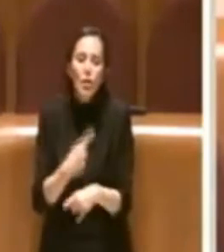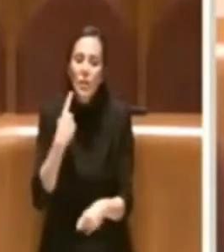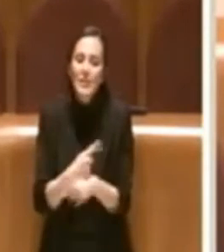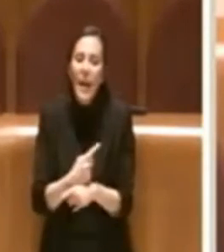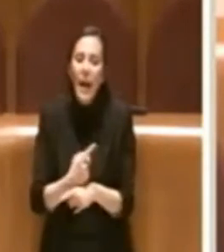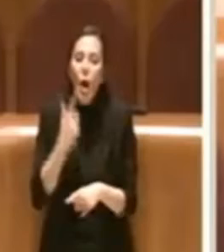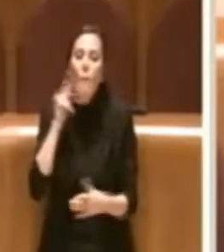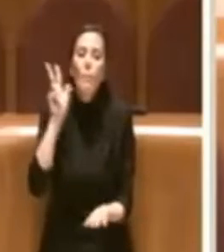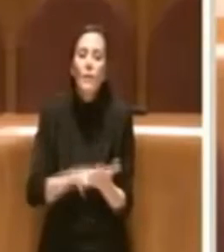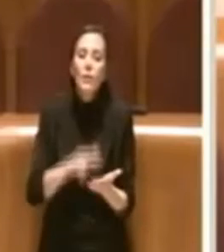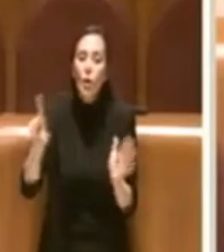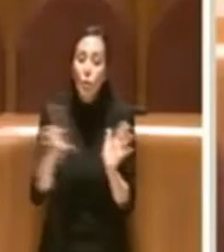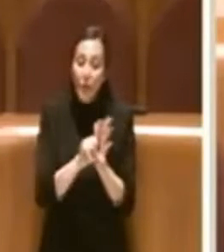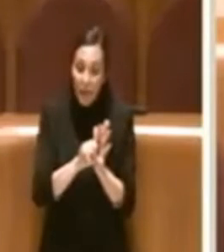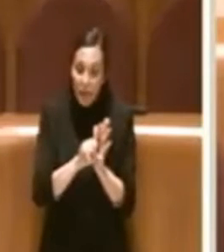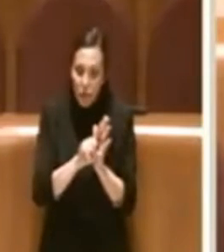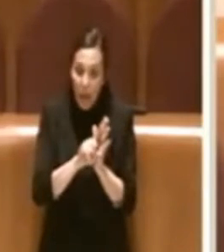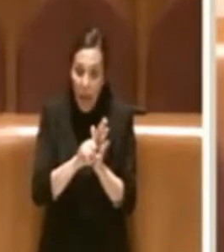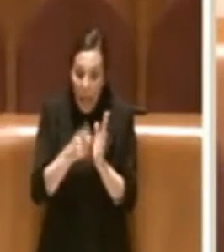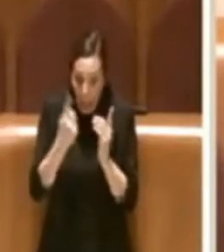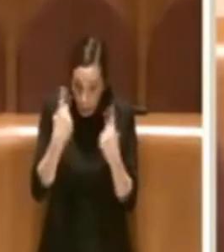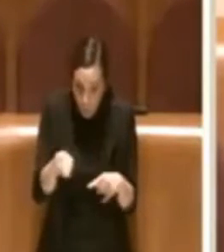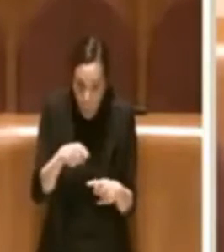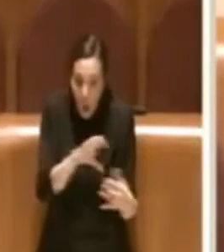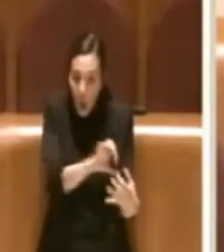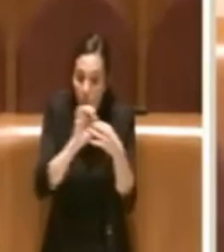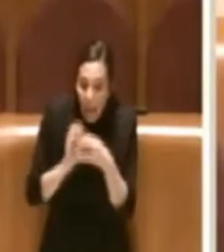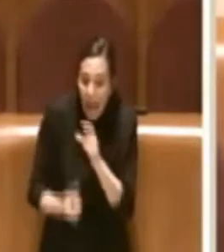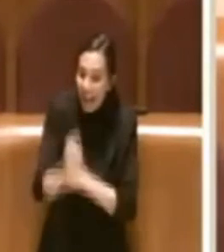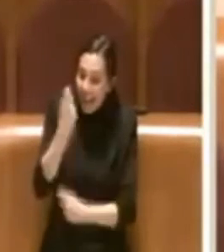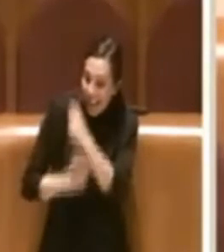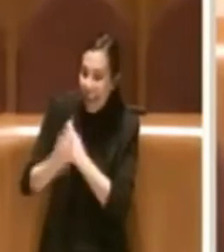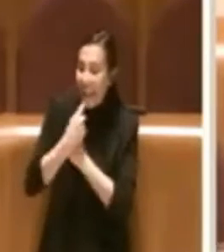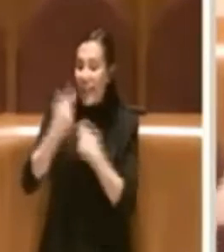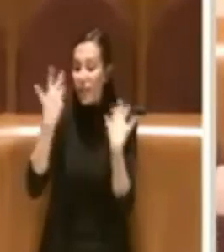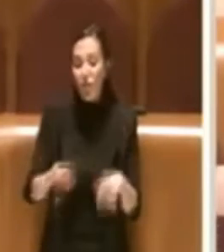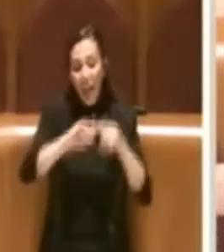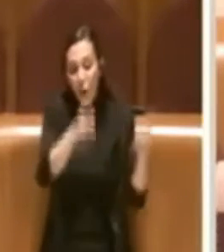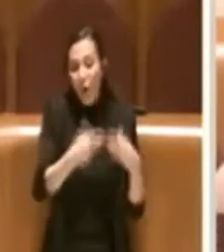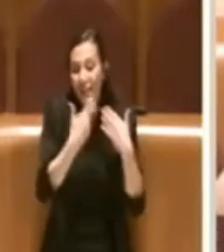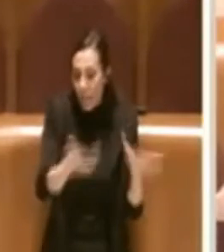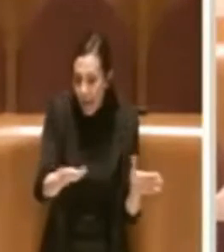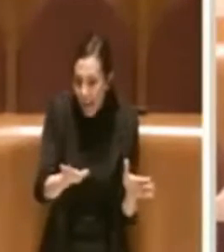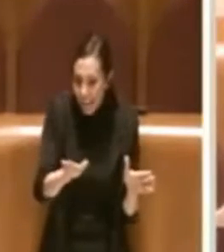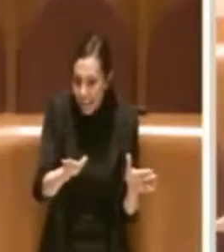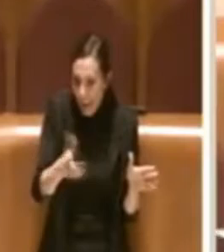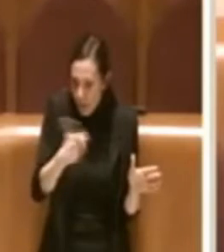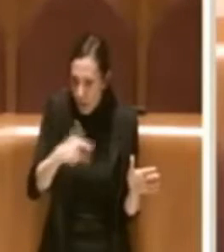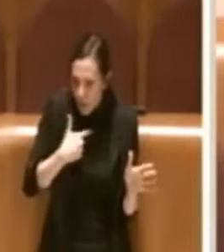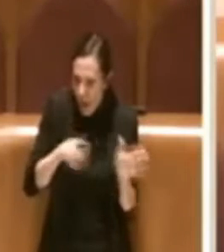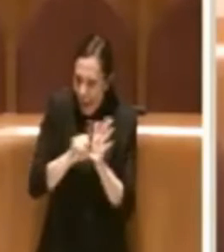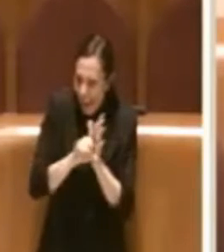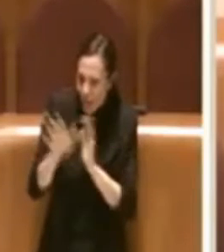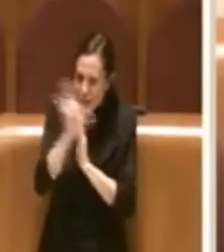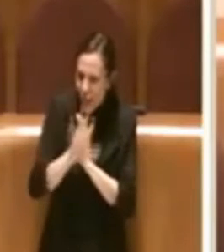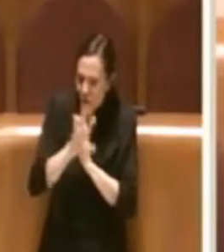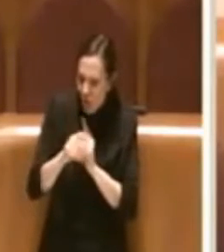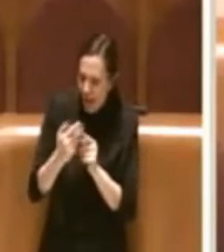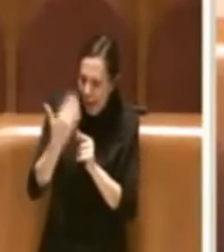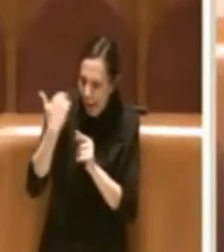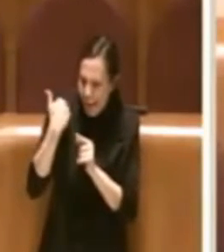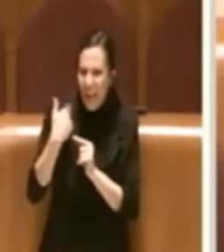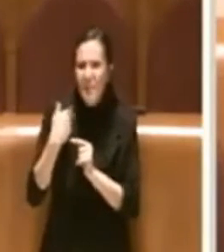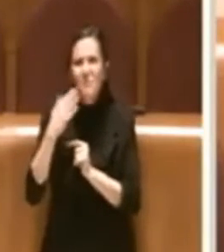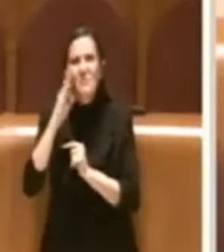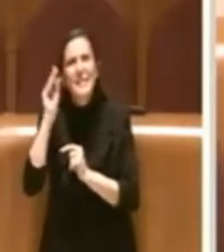legge e reputandola anche retroattiva in qualche modo, perché esistono delle leggi regionali che erano retroattive, so che mi pare a